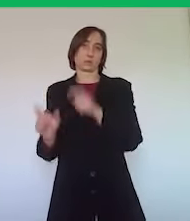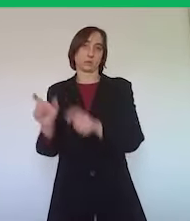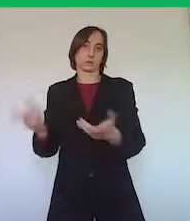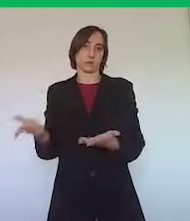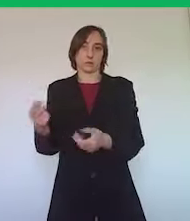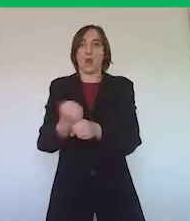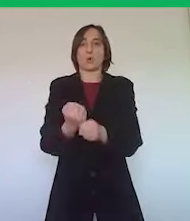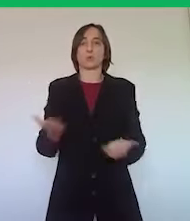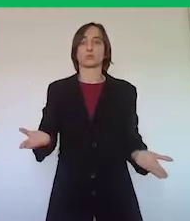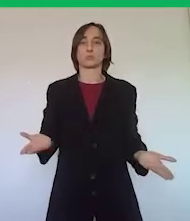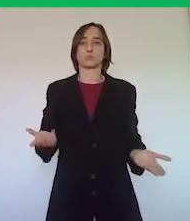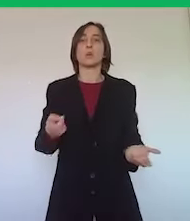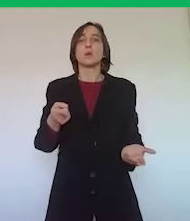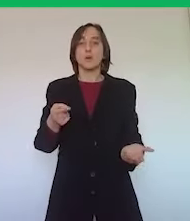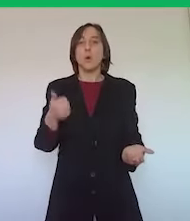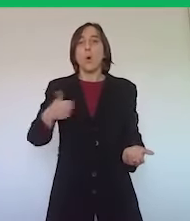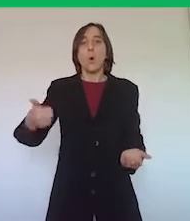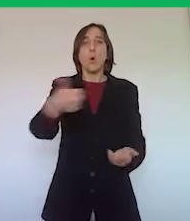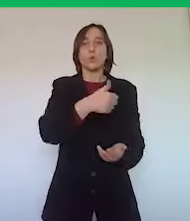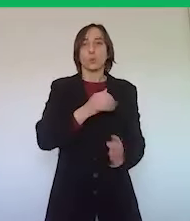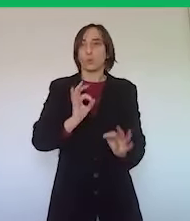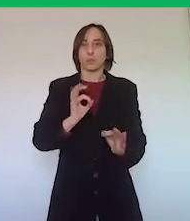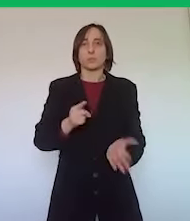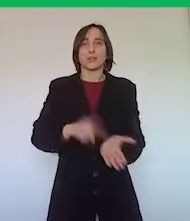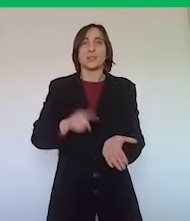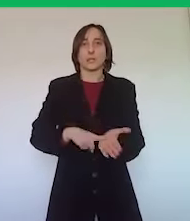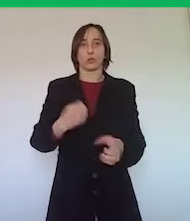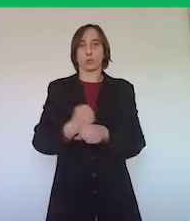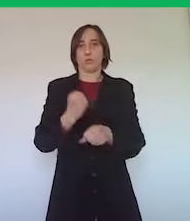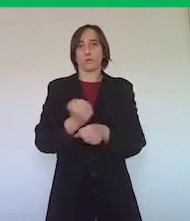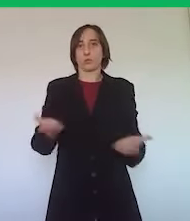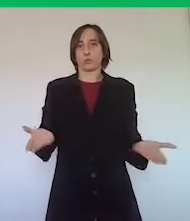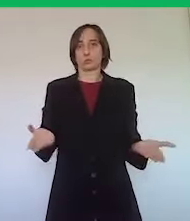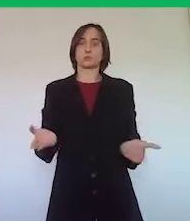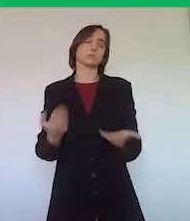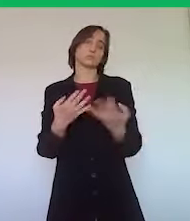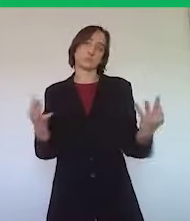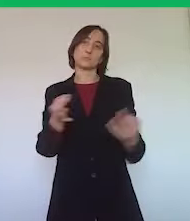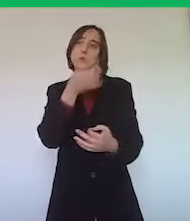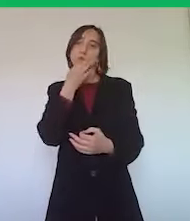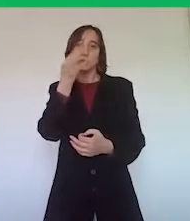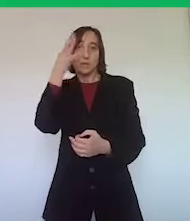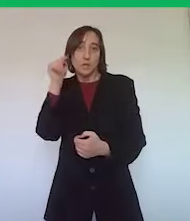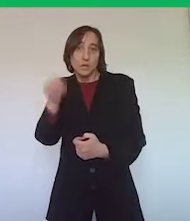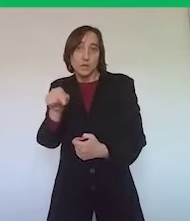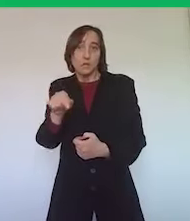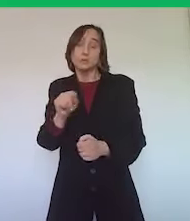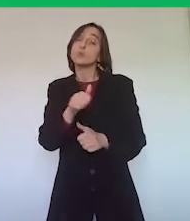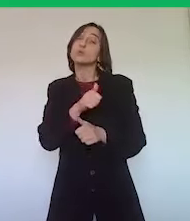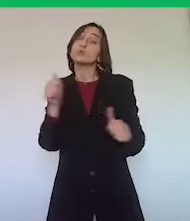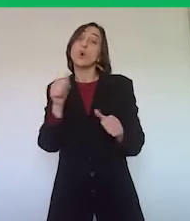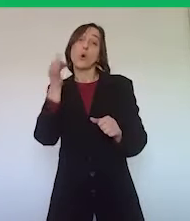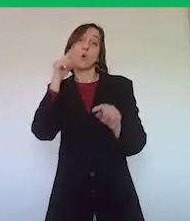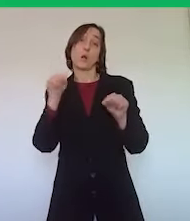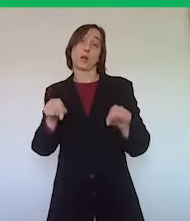persone, cioè il lavoro, il principale diritto di ciascuno di noi e quindi in questo caso e solo in